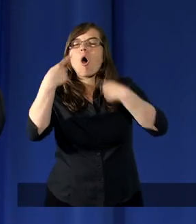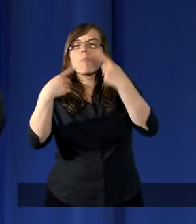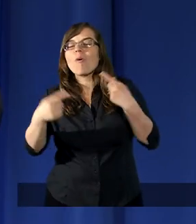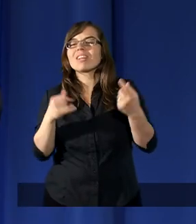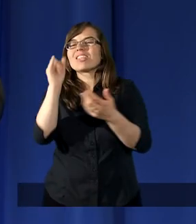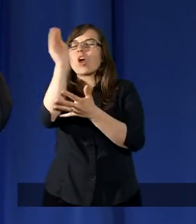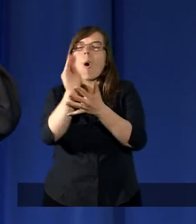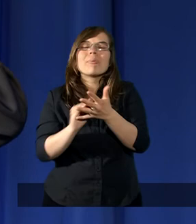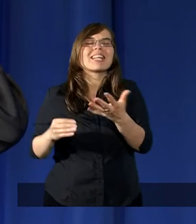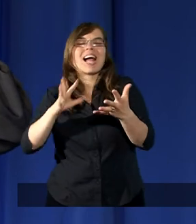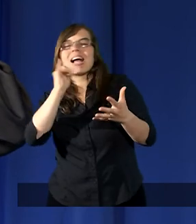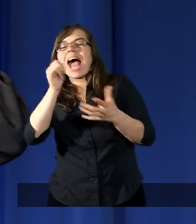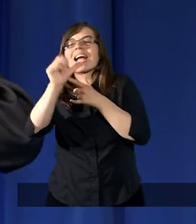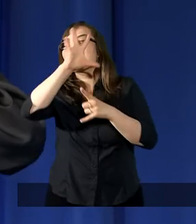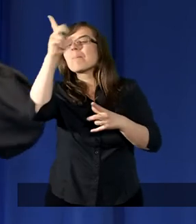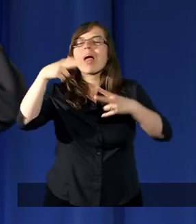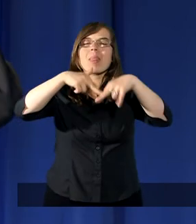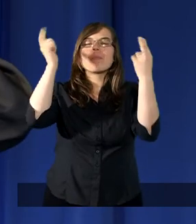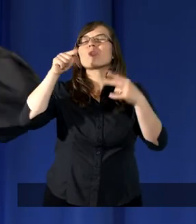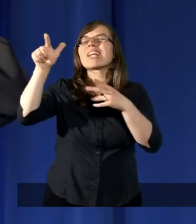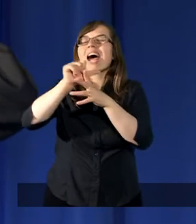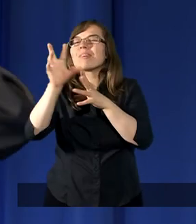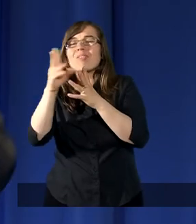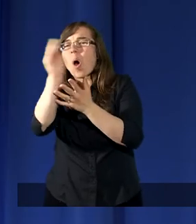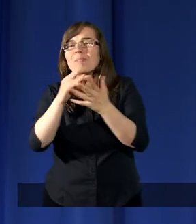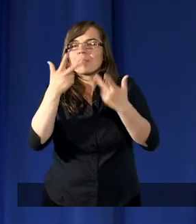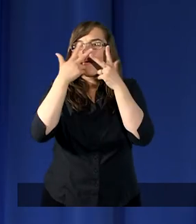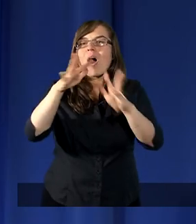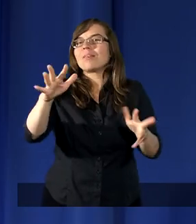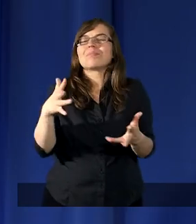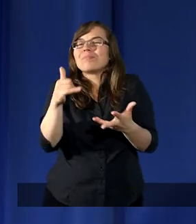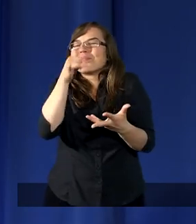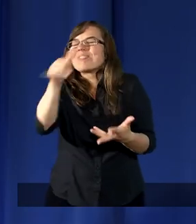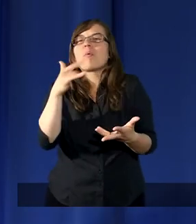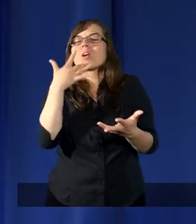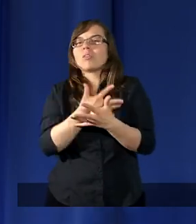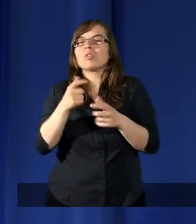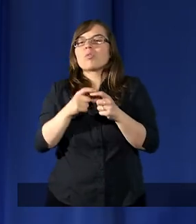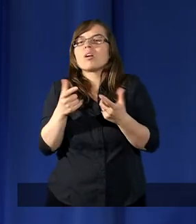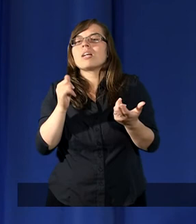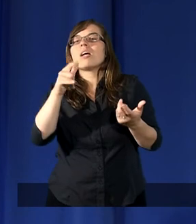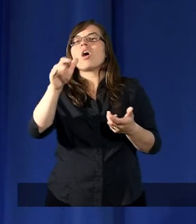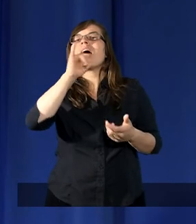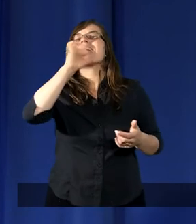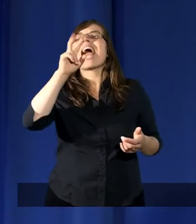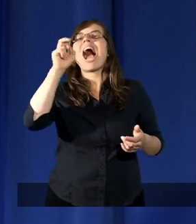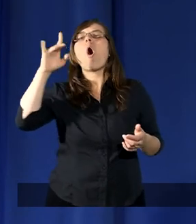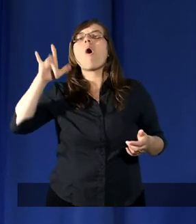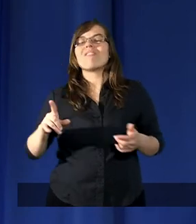opisać jak piękne jest niebo, co tam jest, to nawet jakiego słowa używał? Jakoby,